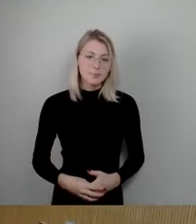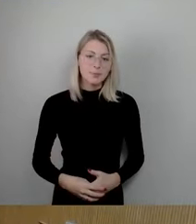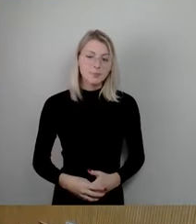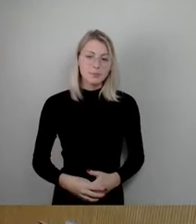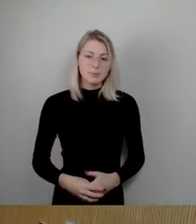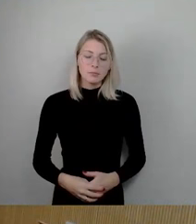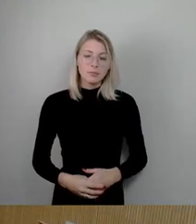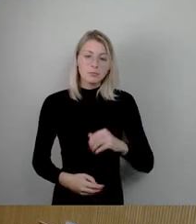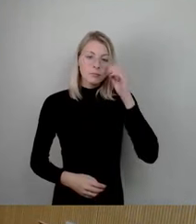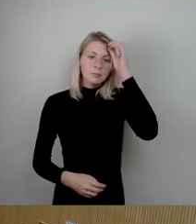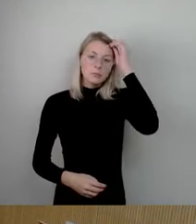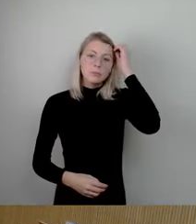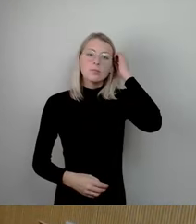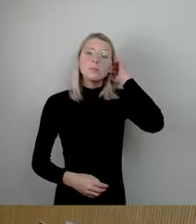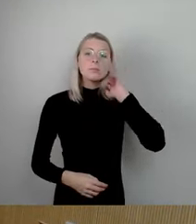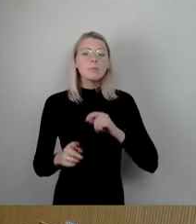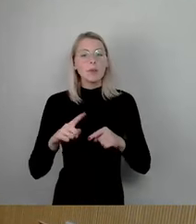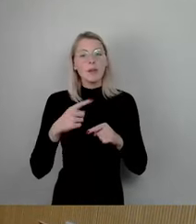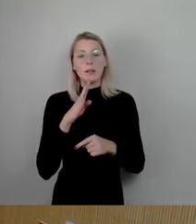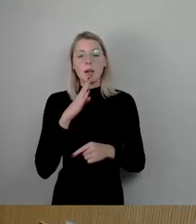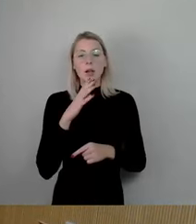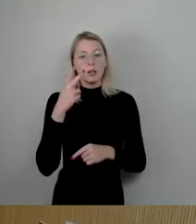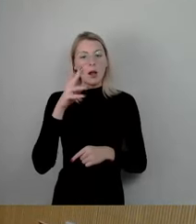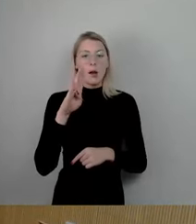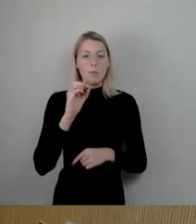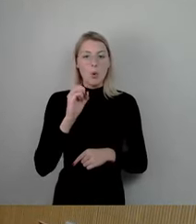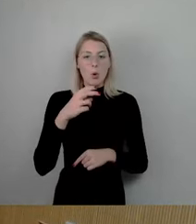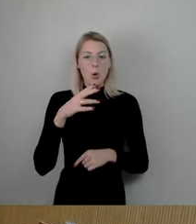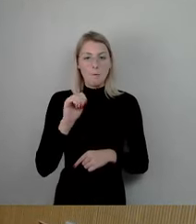Als nächster Redner, Herr Böhm. Vielen Dank.